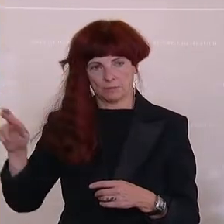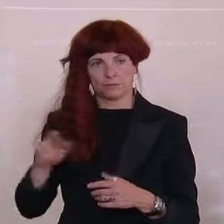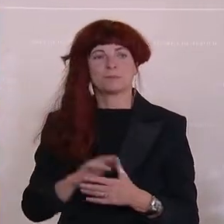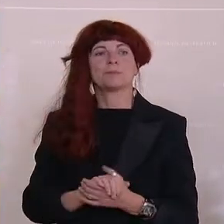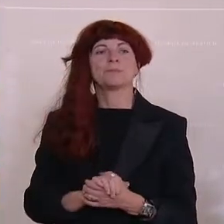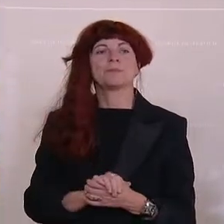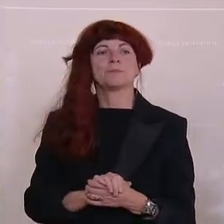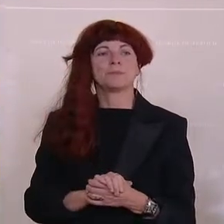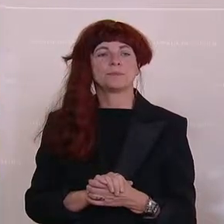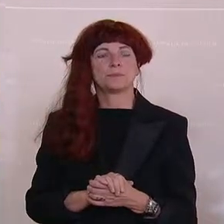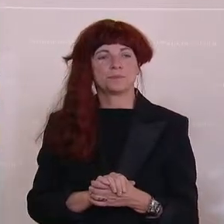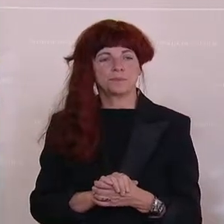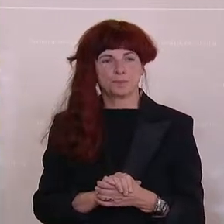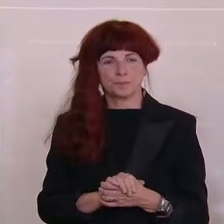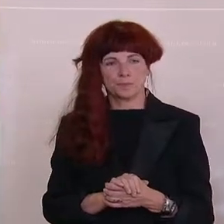Übergießkanne. Wie Wimmer sagt.